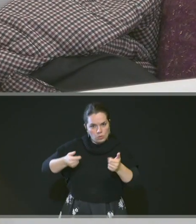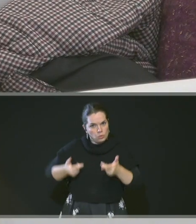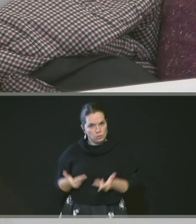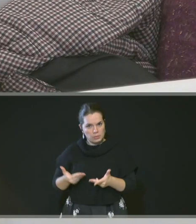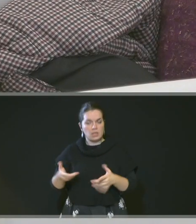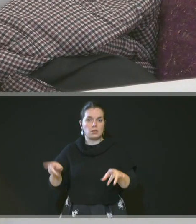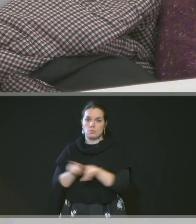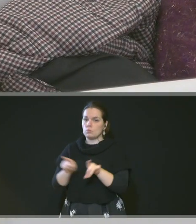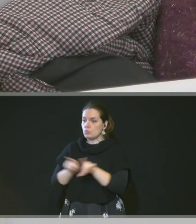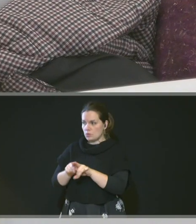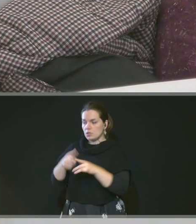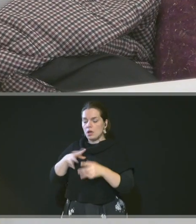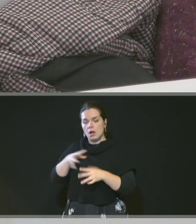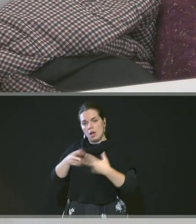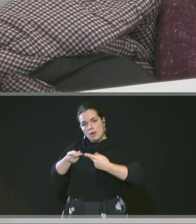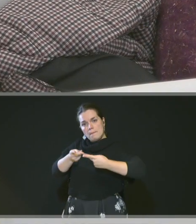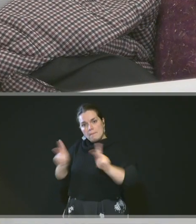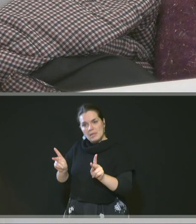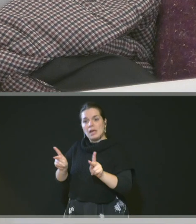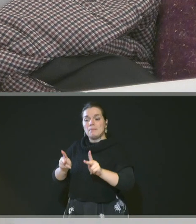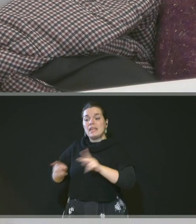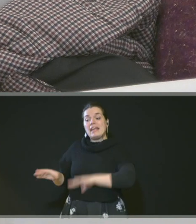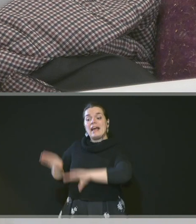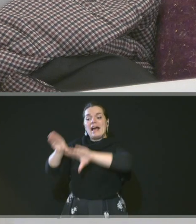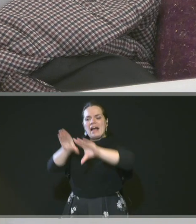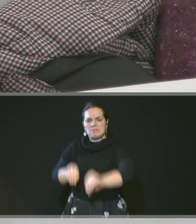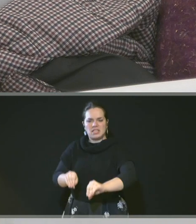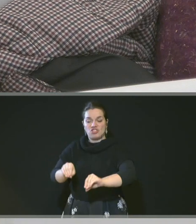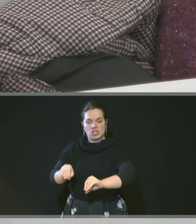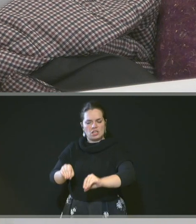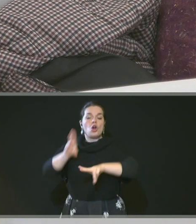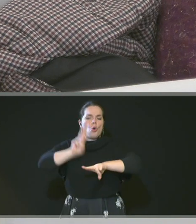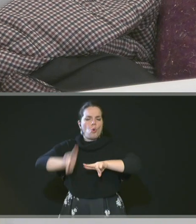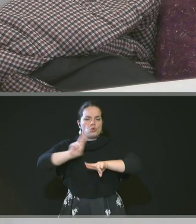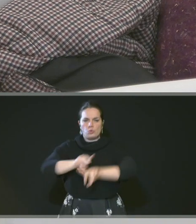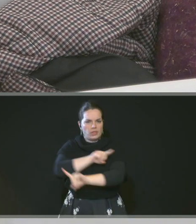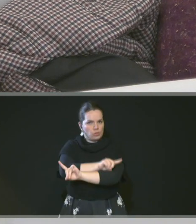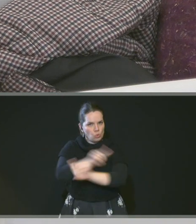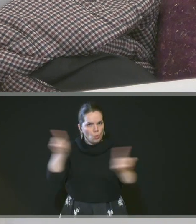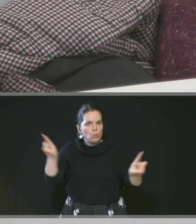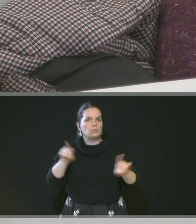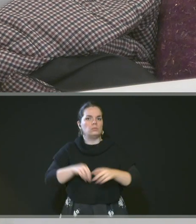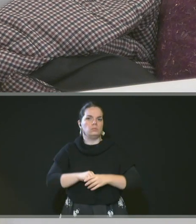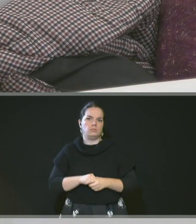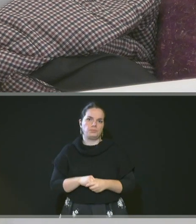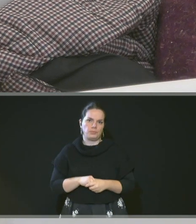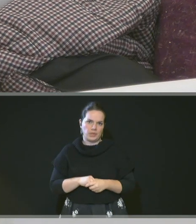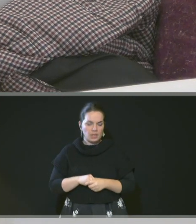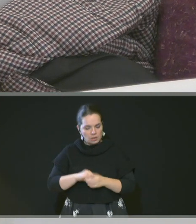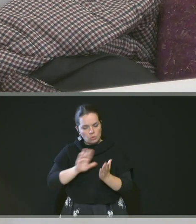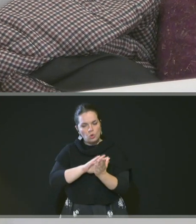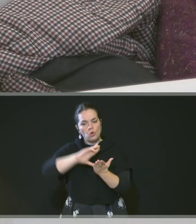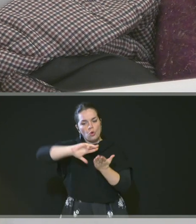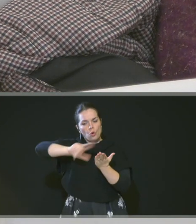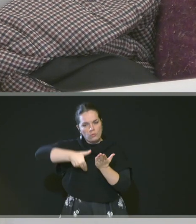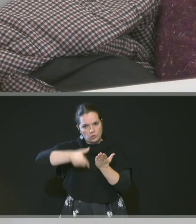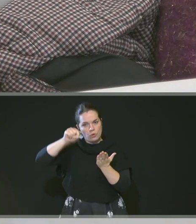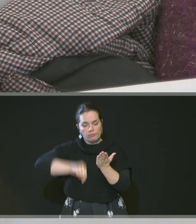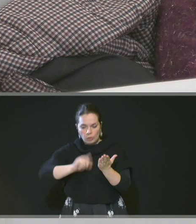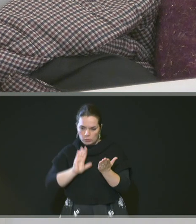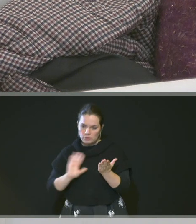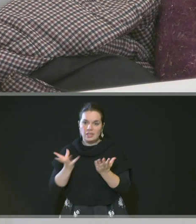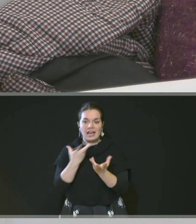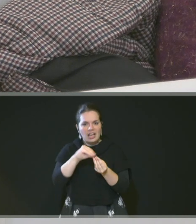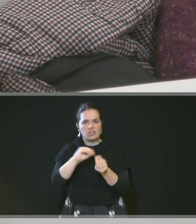d'un permis ménager et non d'un permis de construire et qu'il convient d'ajouter à l'avenant de la convention, ces annexes, un règlement de zone